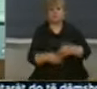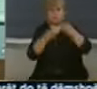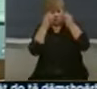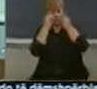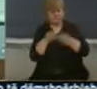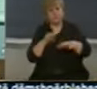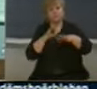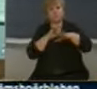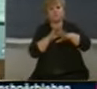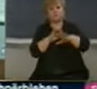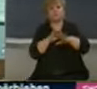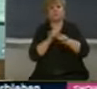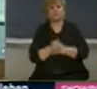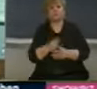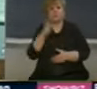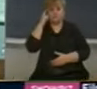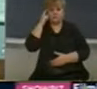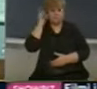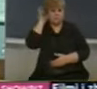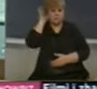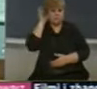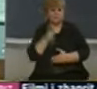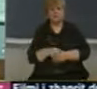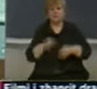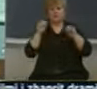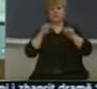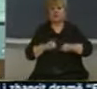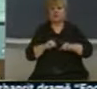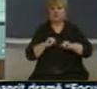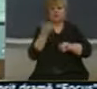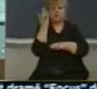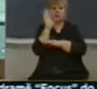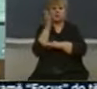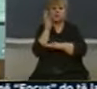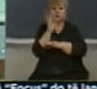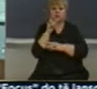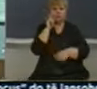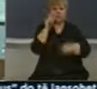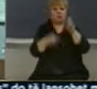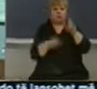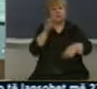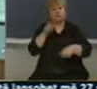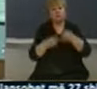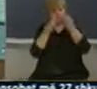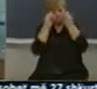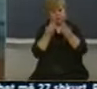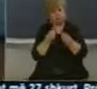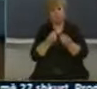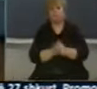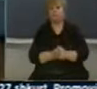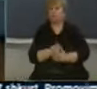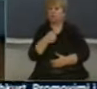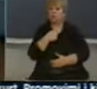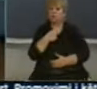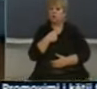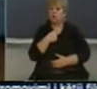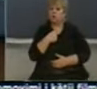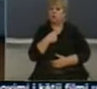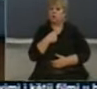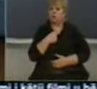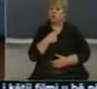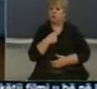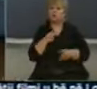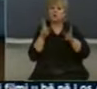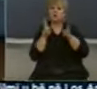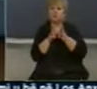Ndërëzot i kërëj minister, të ndëruar kabinet qeveritar, të ndëruar kolegë dhe votet, qytetar, të ndëruar. On do shfridzoj këtë minuto